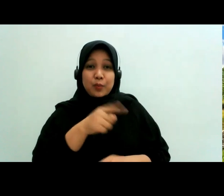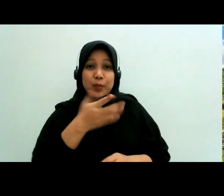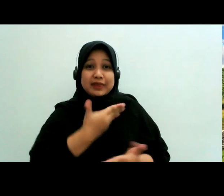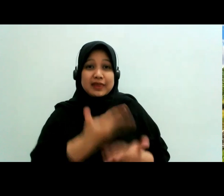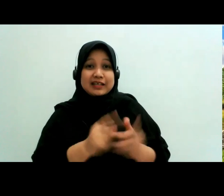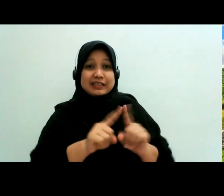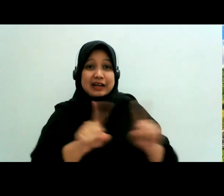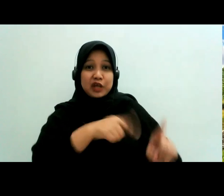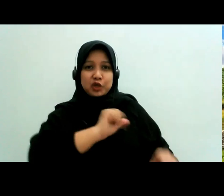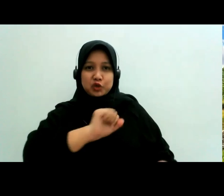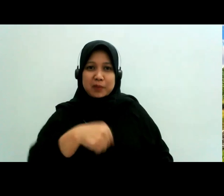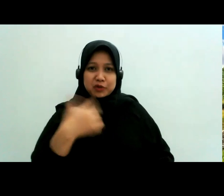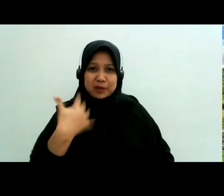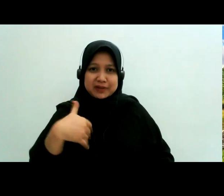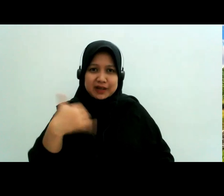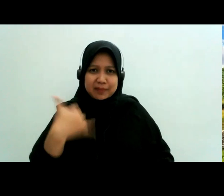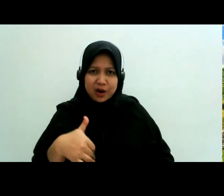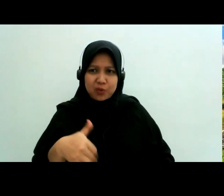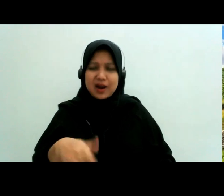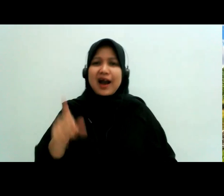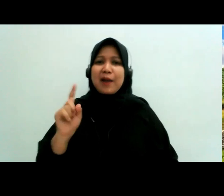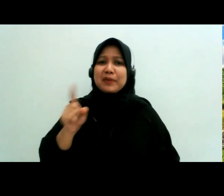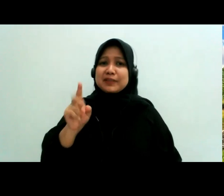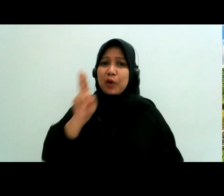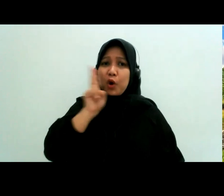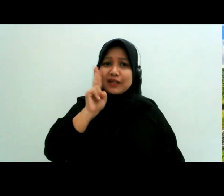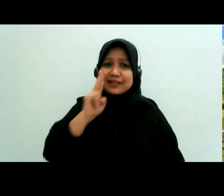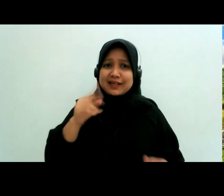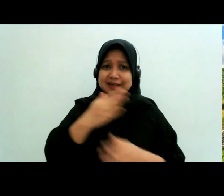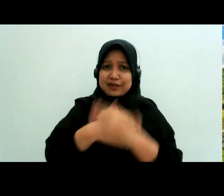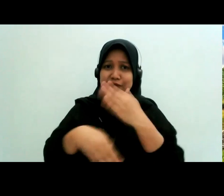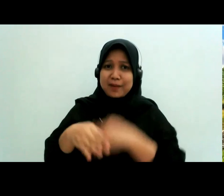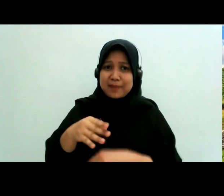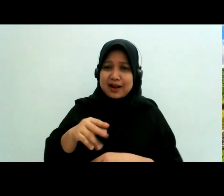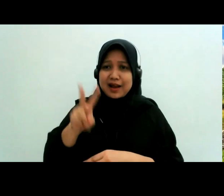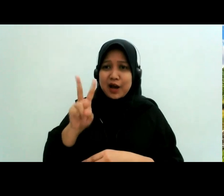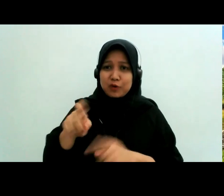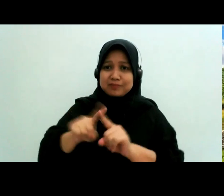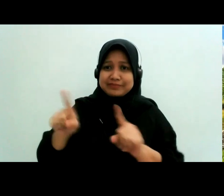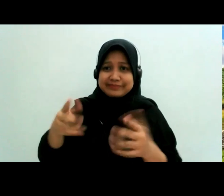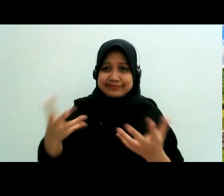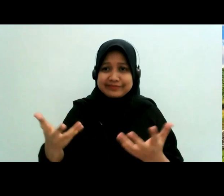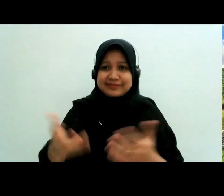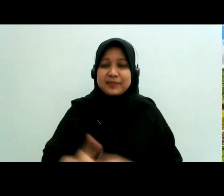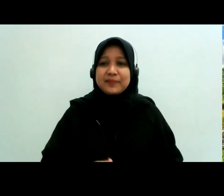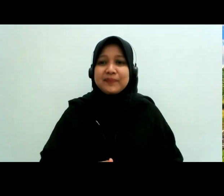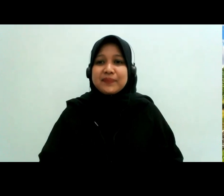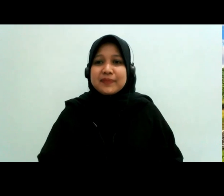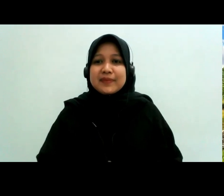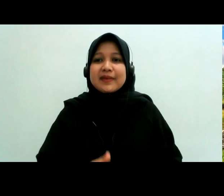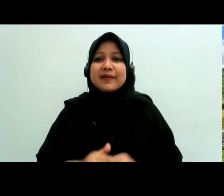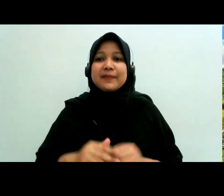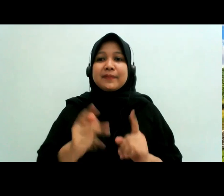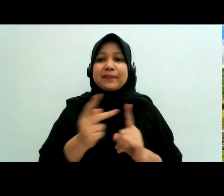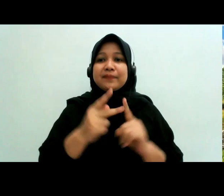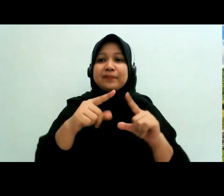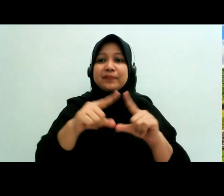mudah-mudahan cukup memberi gambaran ya Mbak Nining ya framingnya kata dia